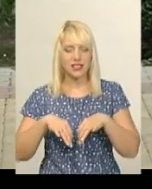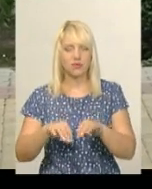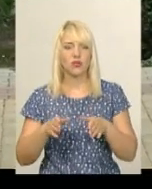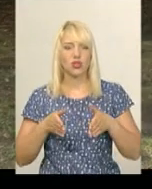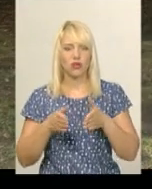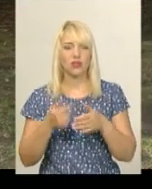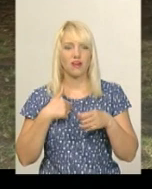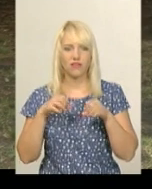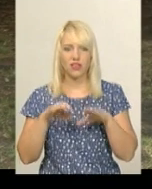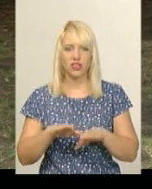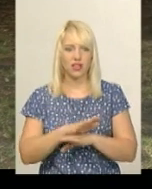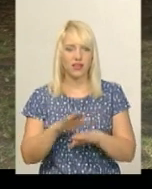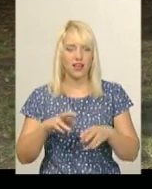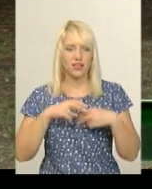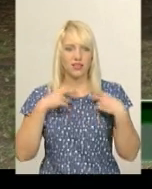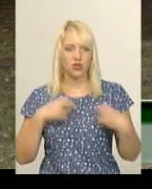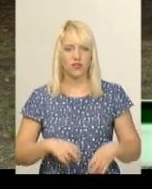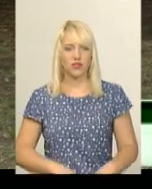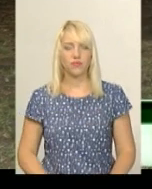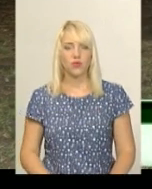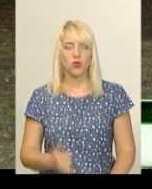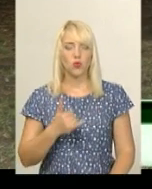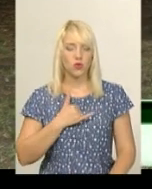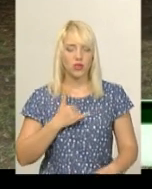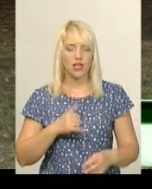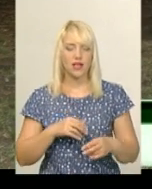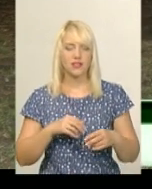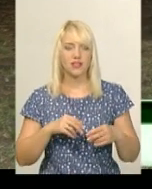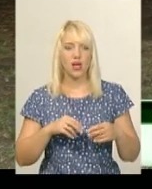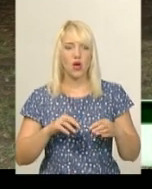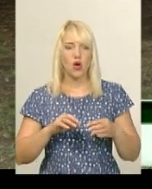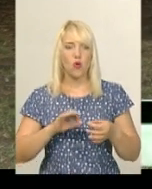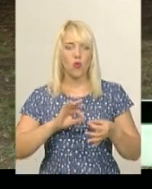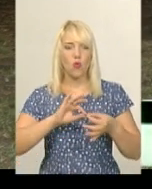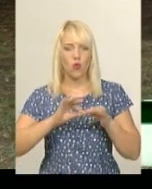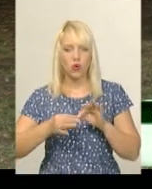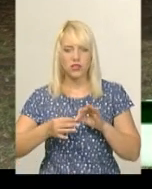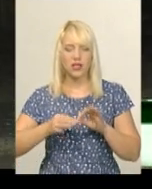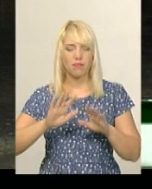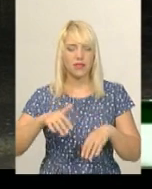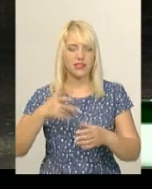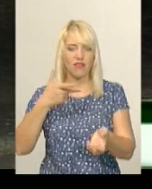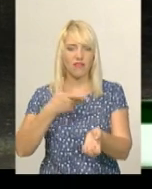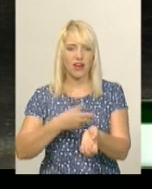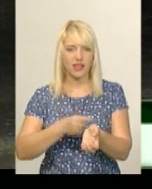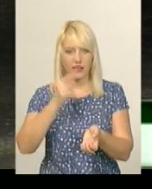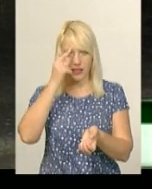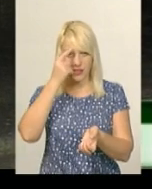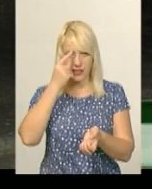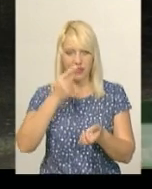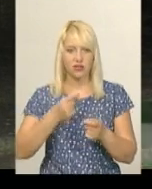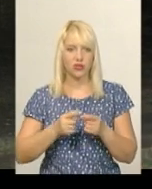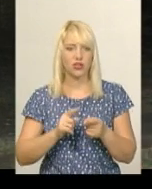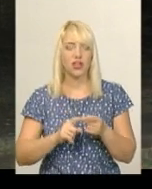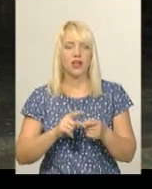ризикувати. Нас ускладнень після введення індійської вакцини в місті не було взагалі. Я вакцинувався, дійсно